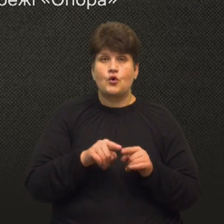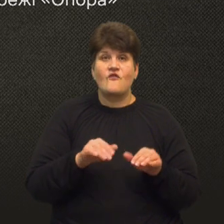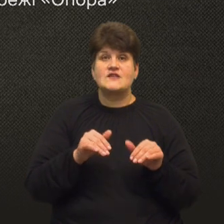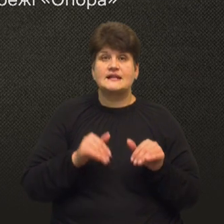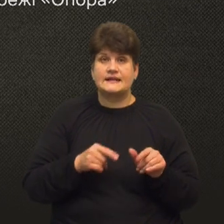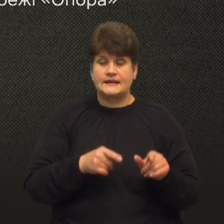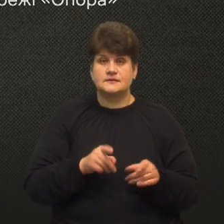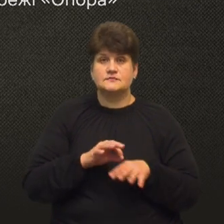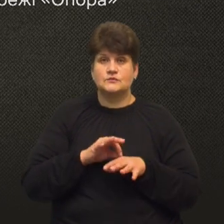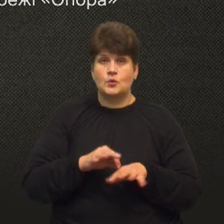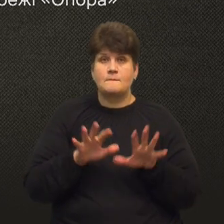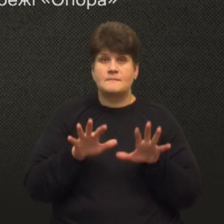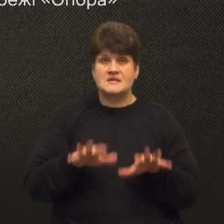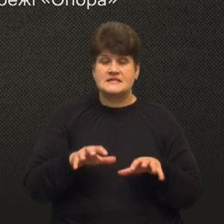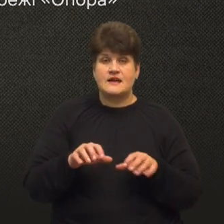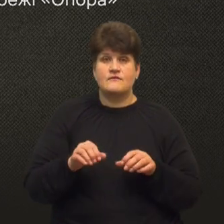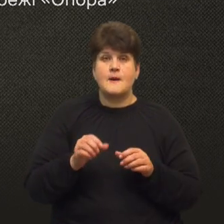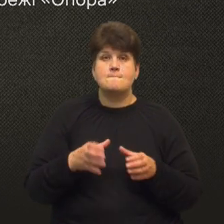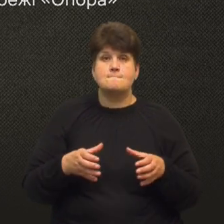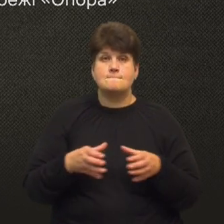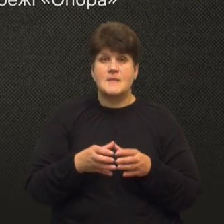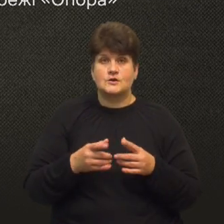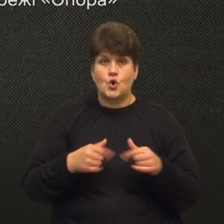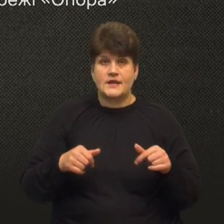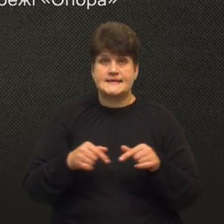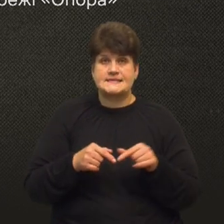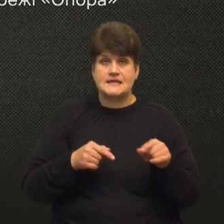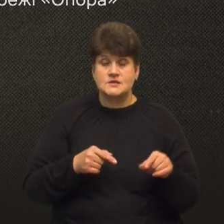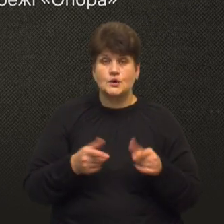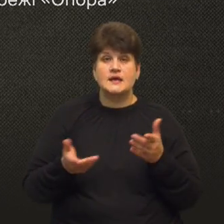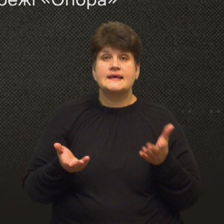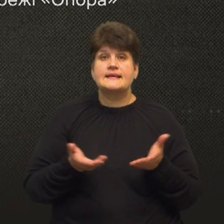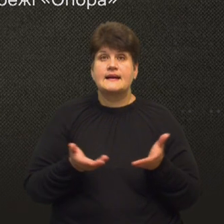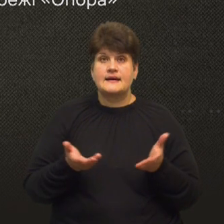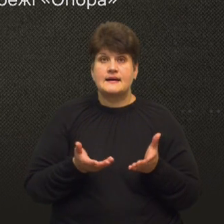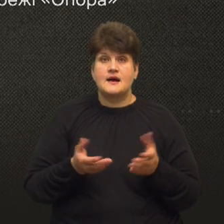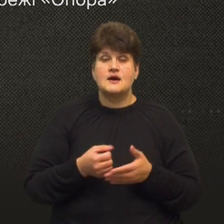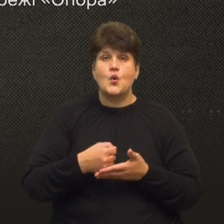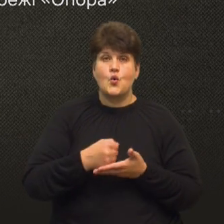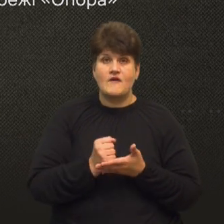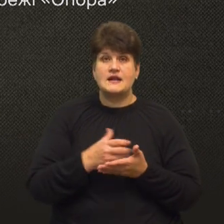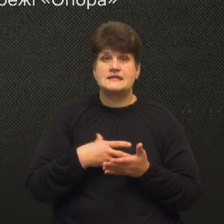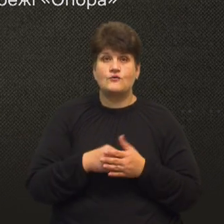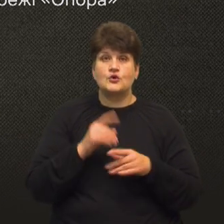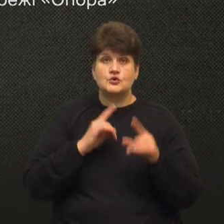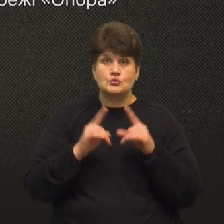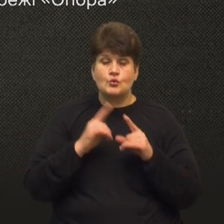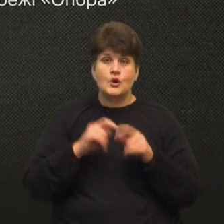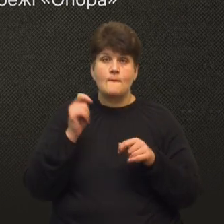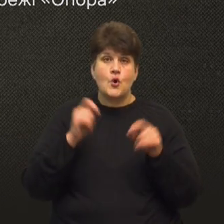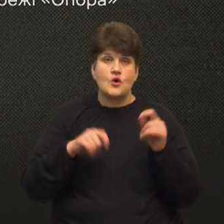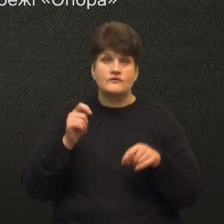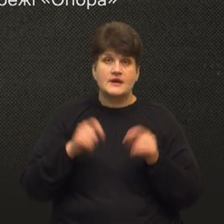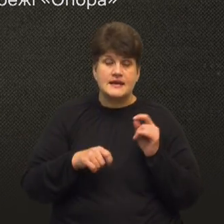відбувається місцевою парторганізацією, яка ухвалює на своїх зборах або ж конференції